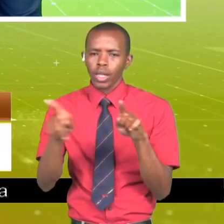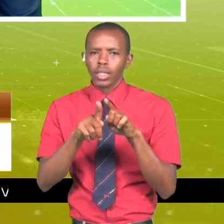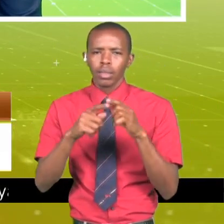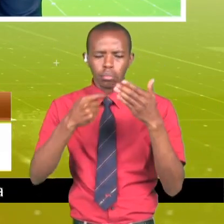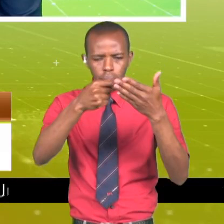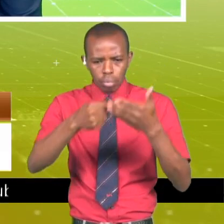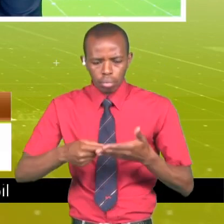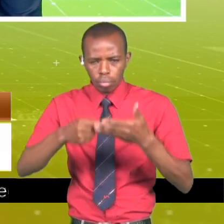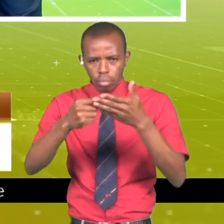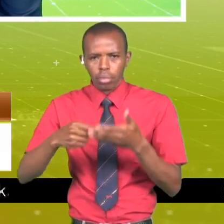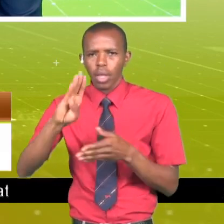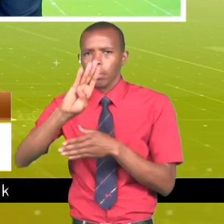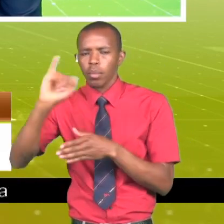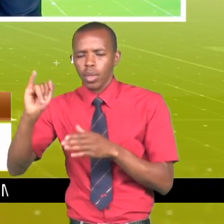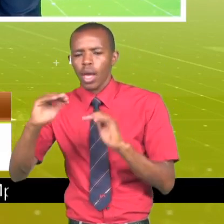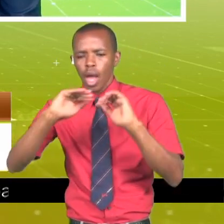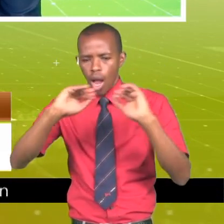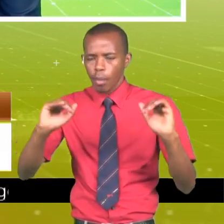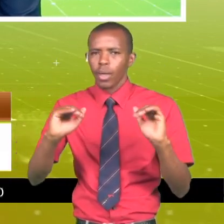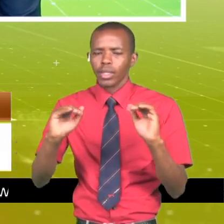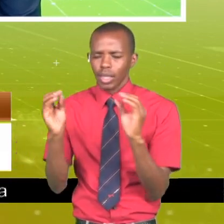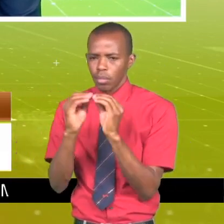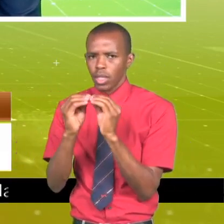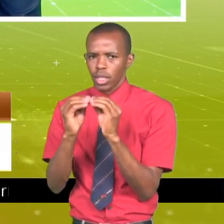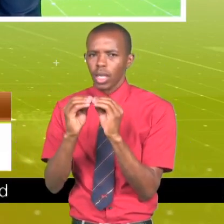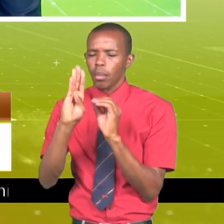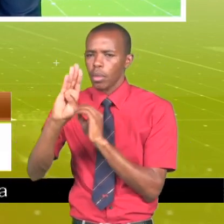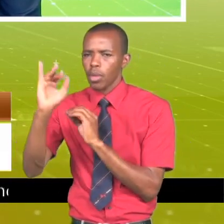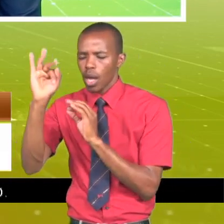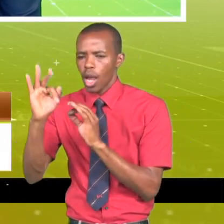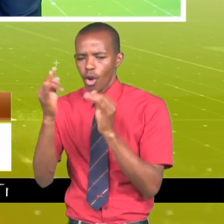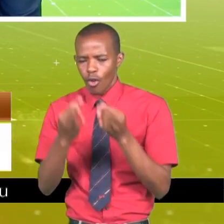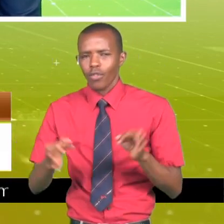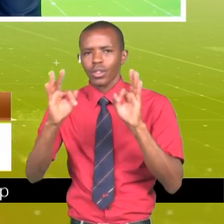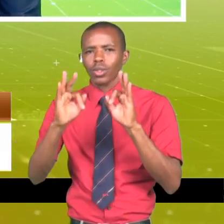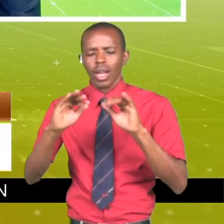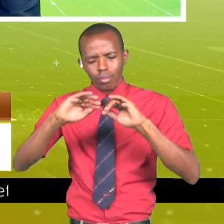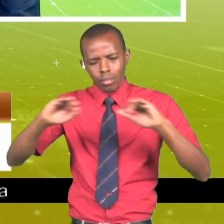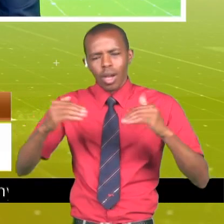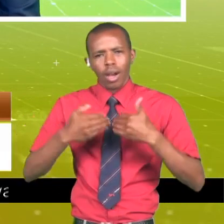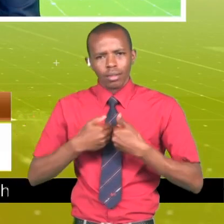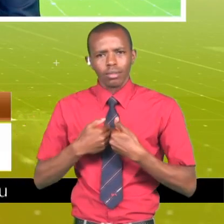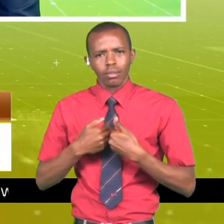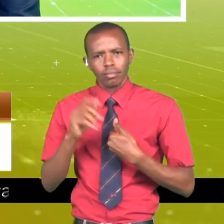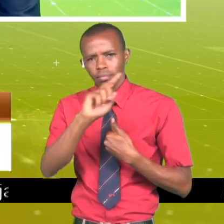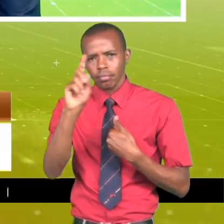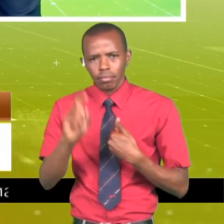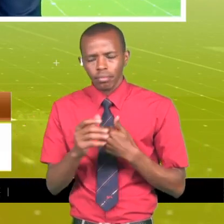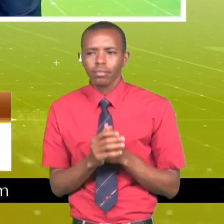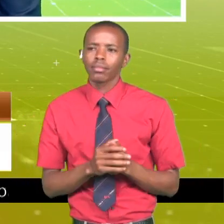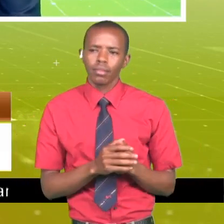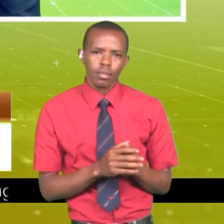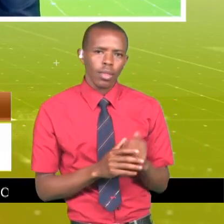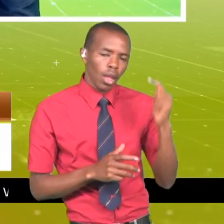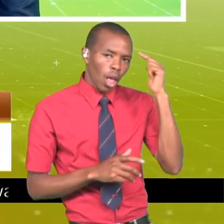solahili. Mkutano ambao ni kando na mkutano ambao imepangwa rasmi ya BBI. Hii na lete mgewanjiko wa kitaifa? Nathani,